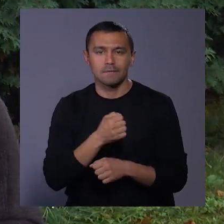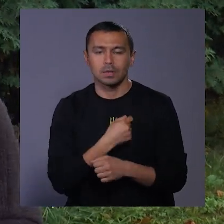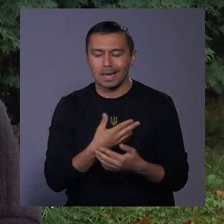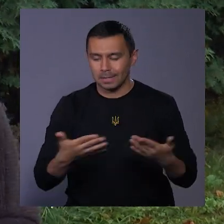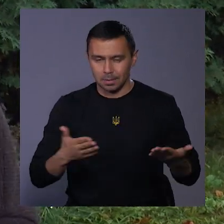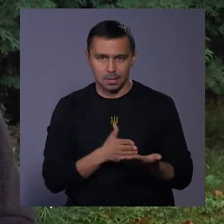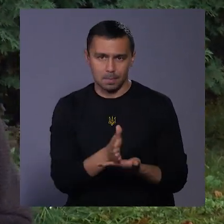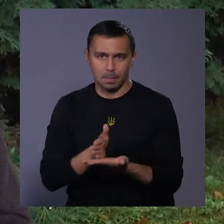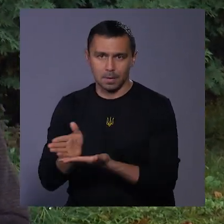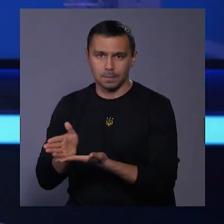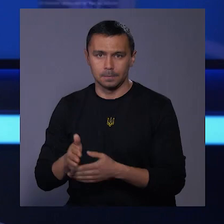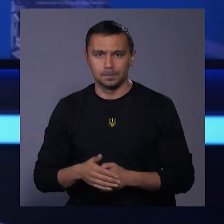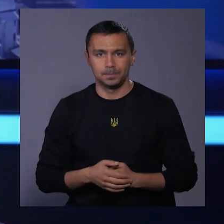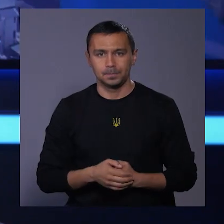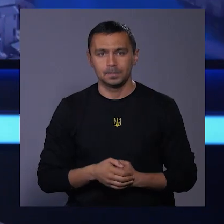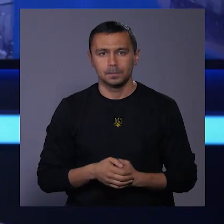напрямках.